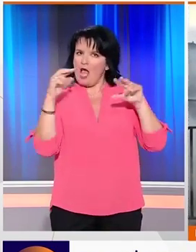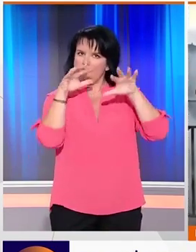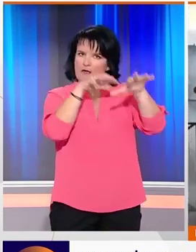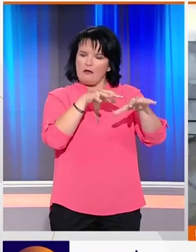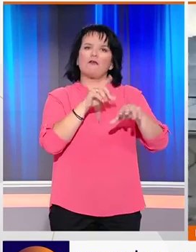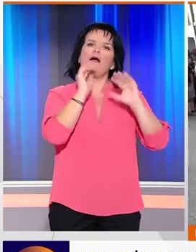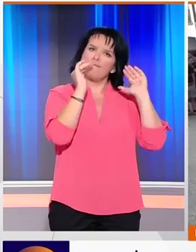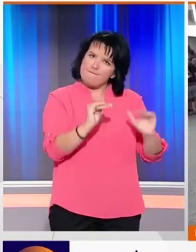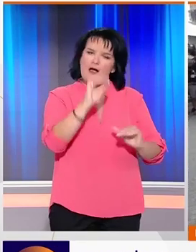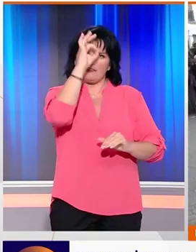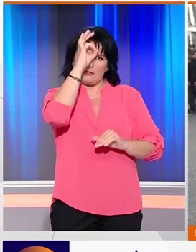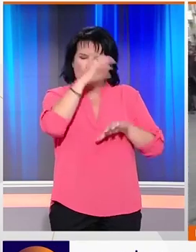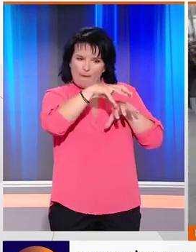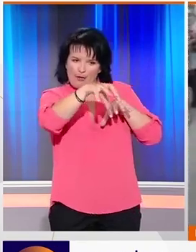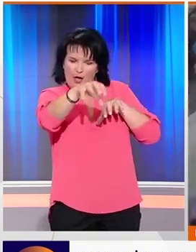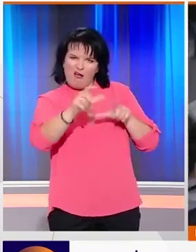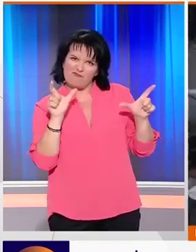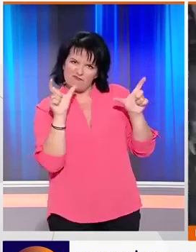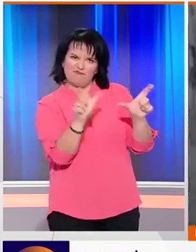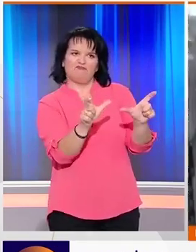μπροστά τους και άλλα οδοφράγματα της αστυνομίας.